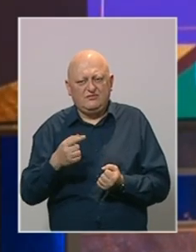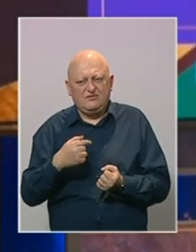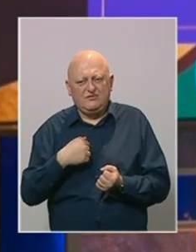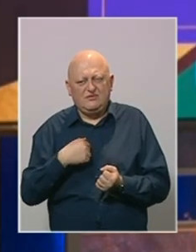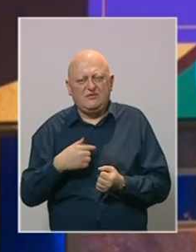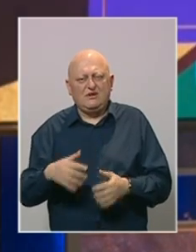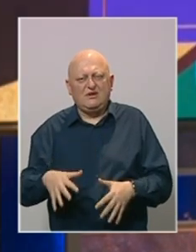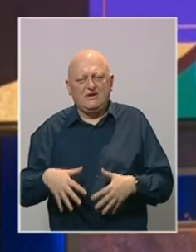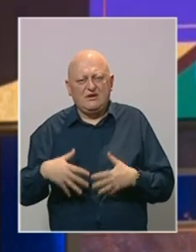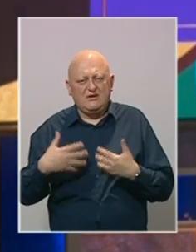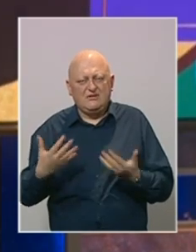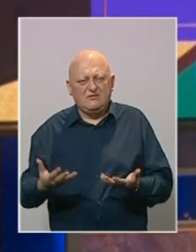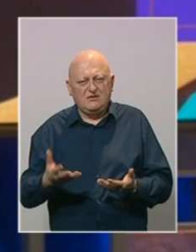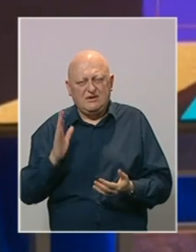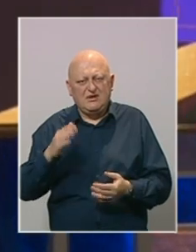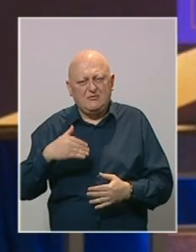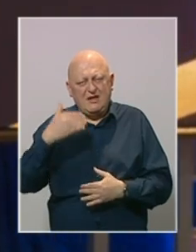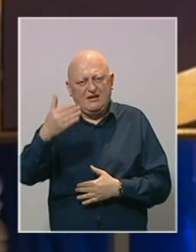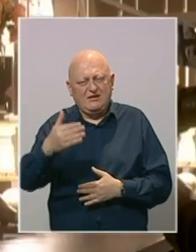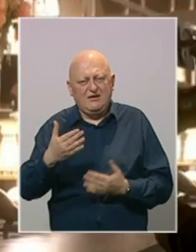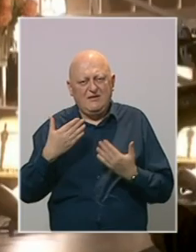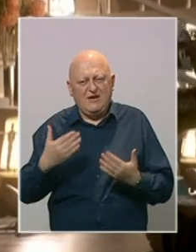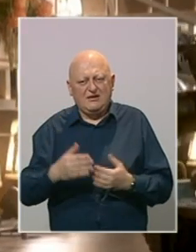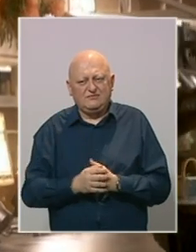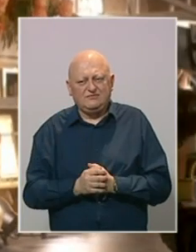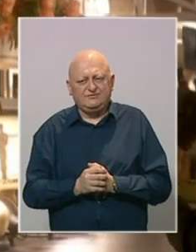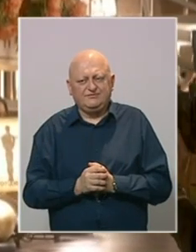nadahnjuju jete da idem dalje. Hvala vam.